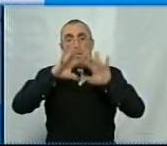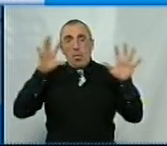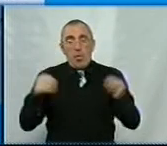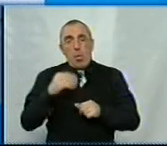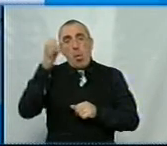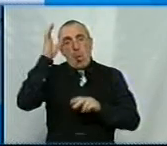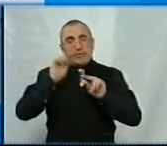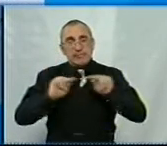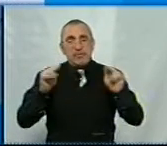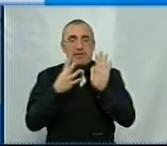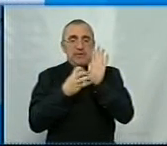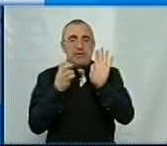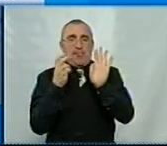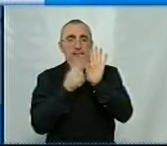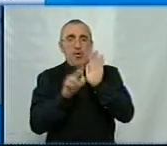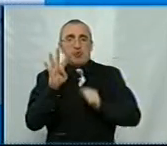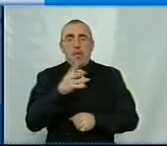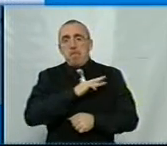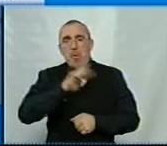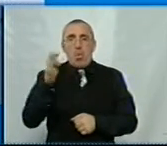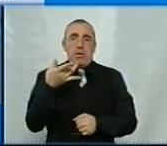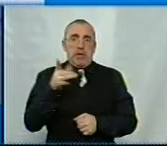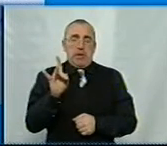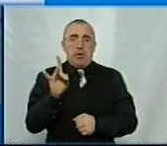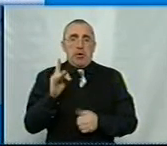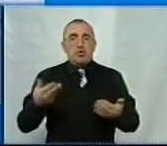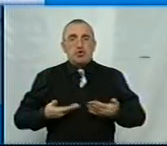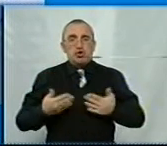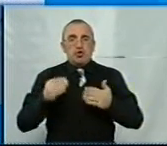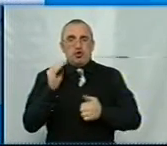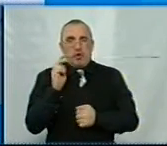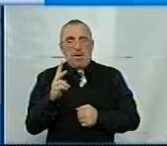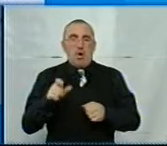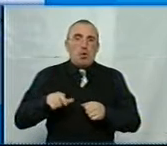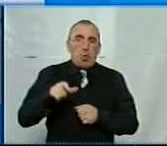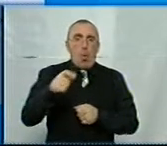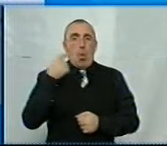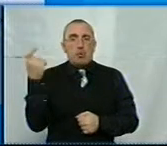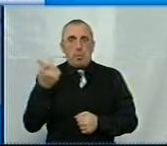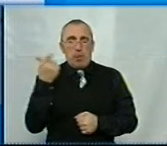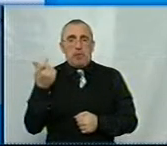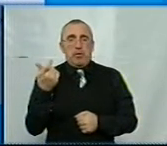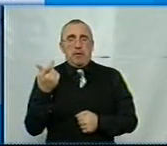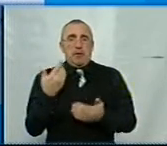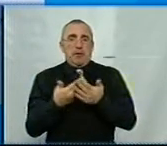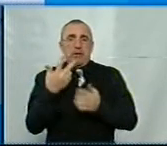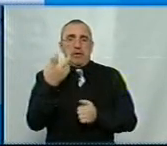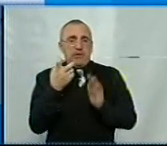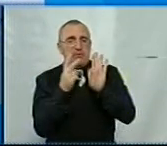Освіту – майже 984 мільйони гривень. Житлово-комунальне та дорожнє господарство – майже